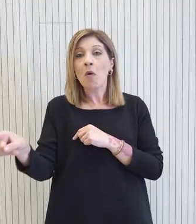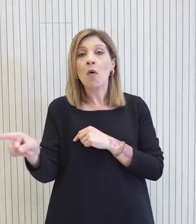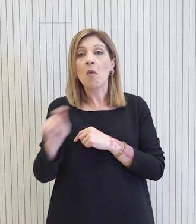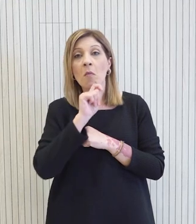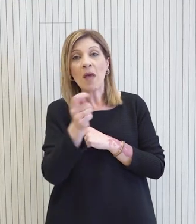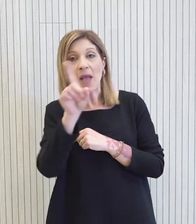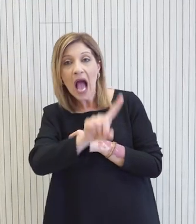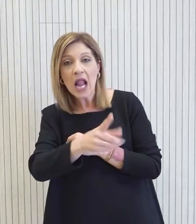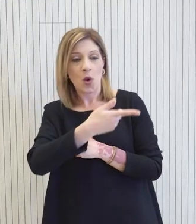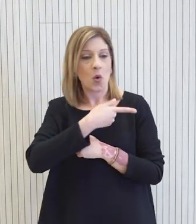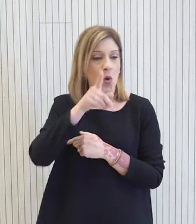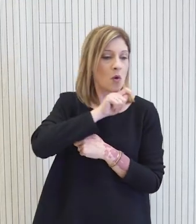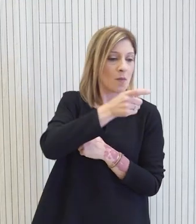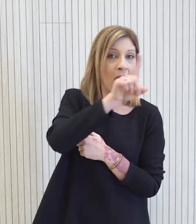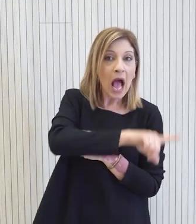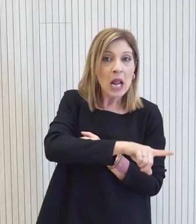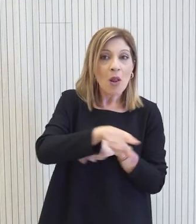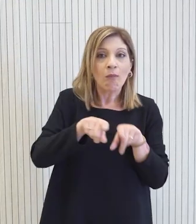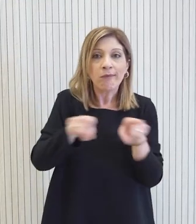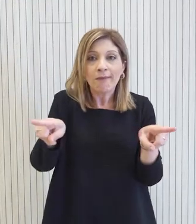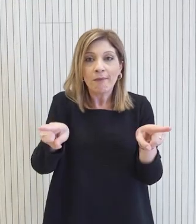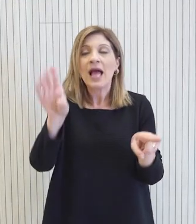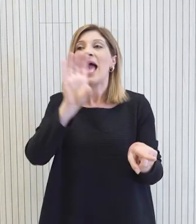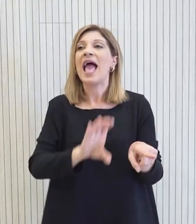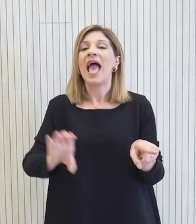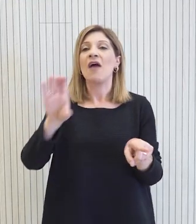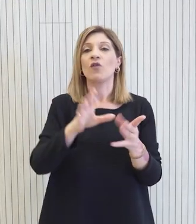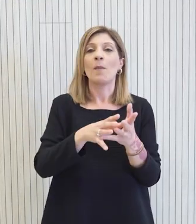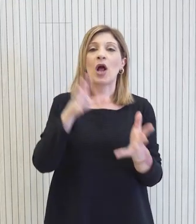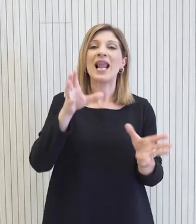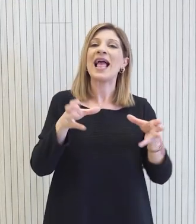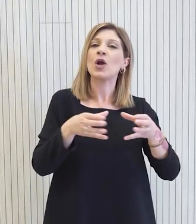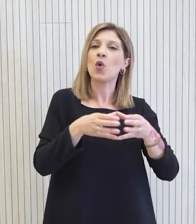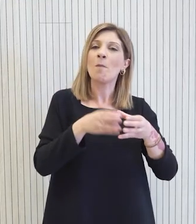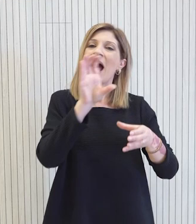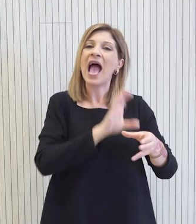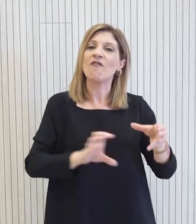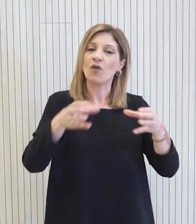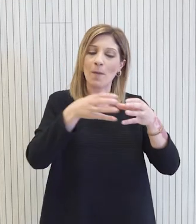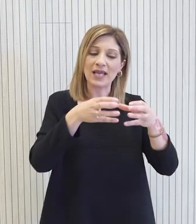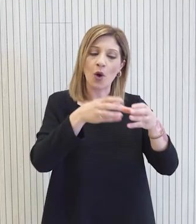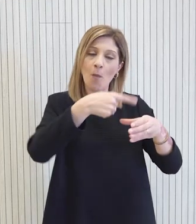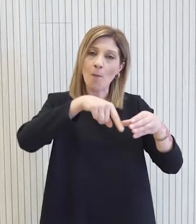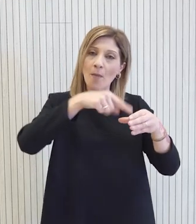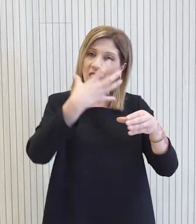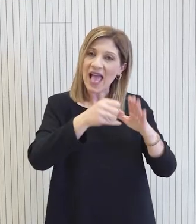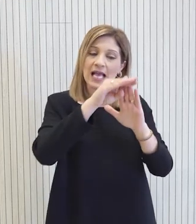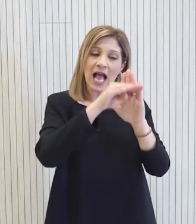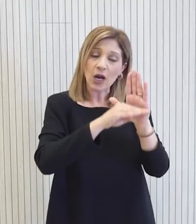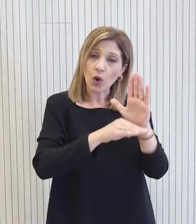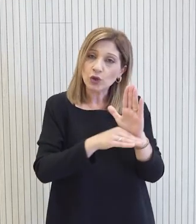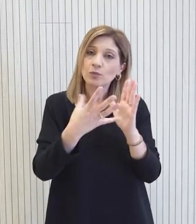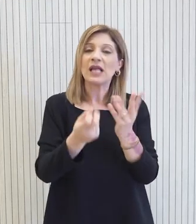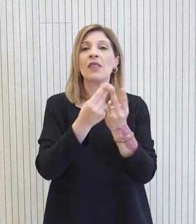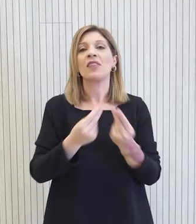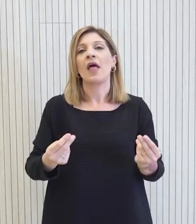Δεν είμαι σίγουρος Δεν είναι αυτό που έχω αναφέρει Έχω αναφέρει ότι το Ευρωπαϊκό Λαϊκό Κόμμα όπως κάθε Ευρωπαϊκή Ομάδα έχει συγκεκριμένους κανονισμούς και διαδικασίες οι